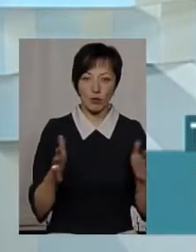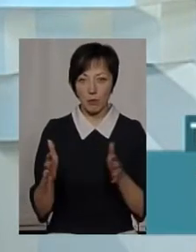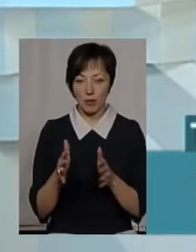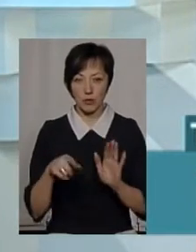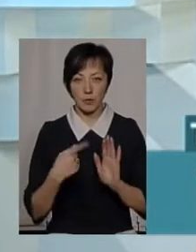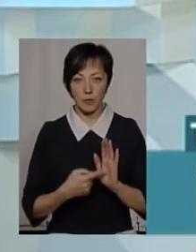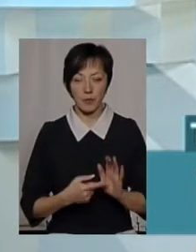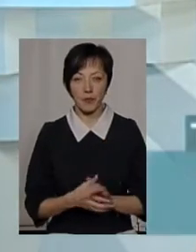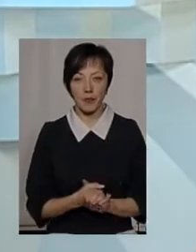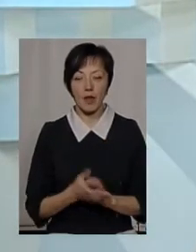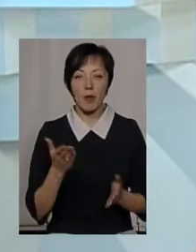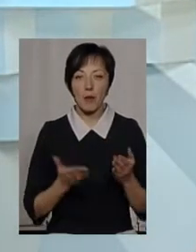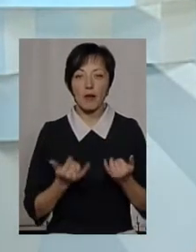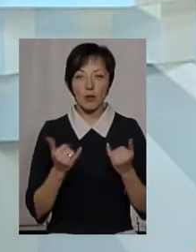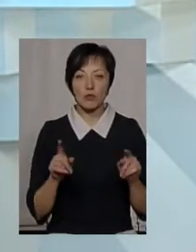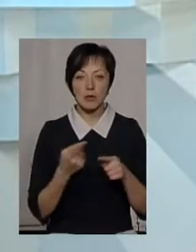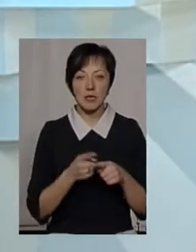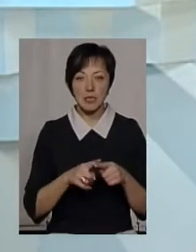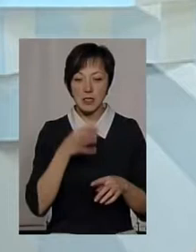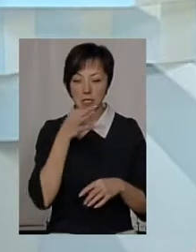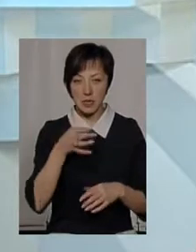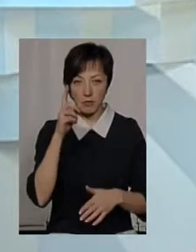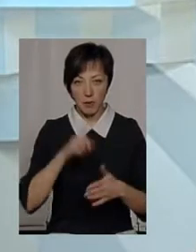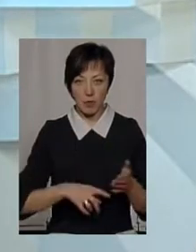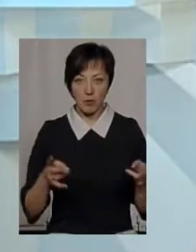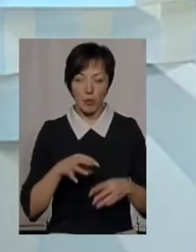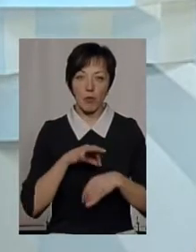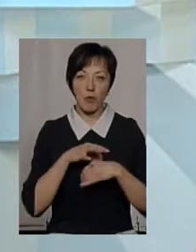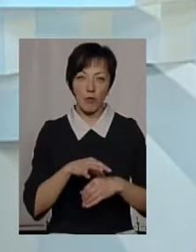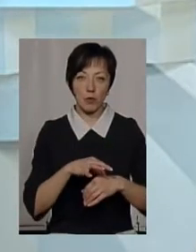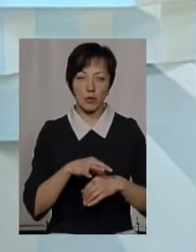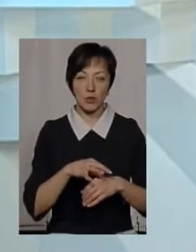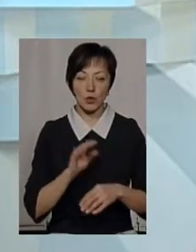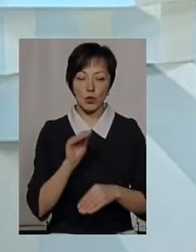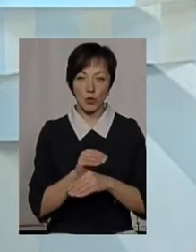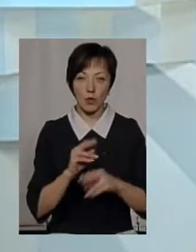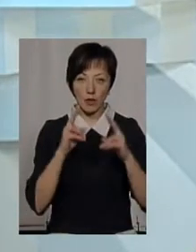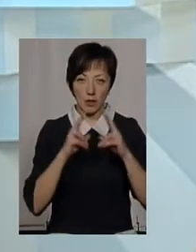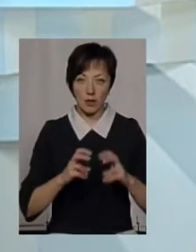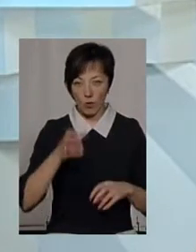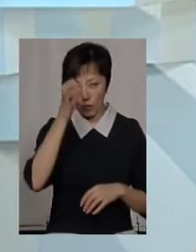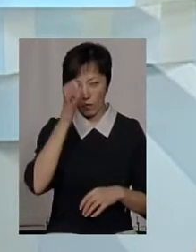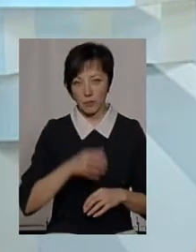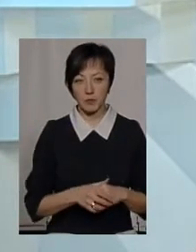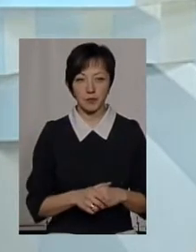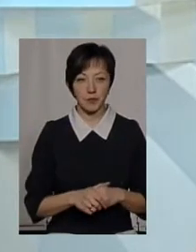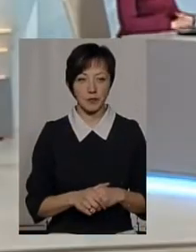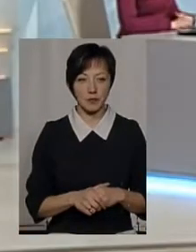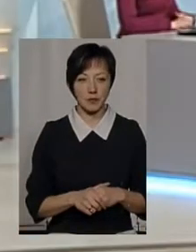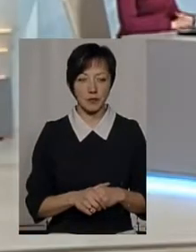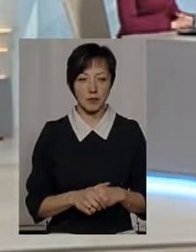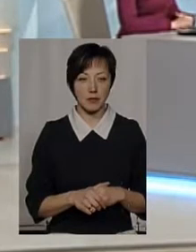менше? Напевно. Для того, щоб сказати з більшою впевненостю, потрібно проводити досить серйозні наукові дослідження.